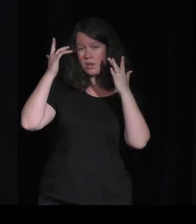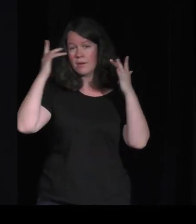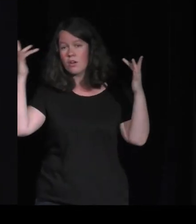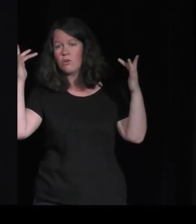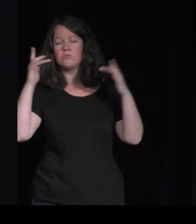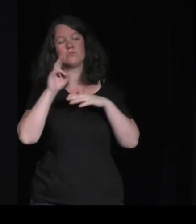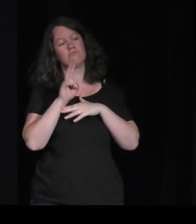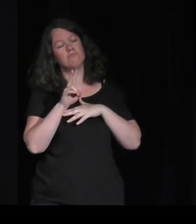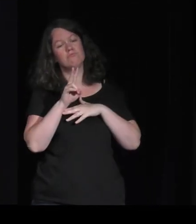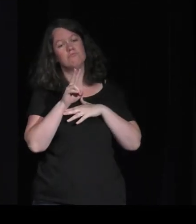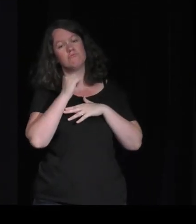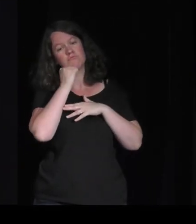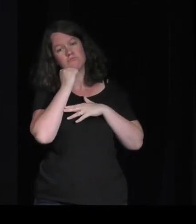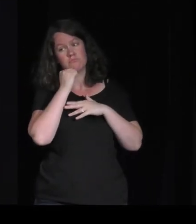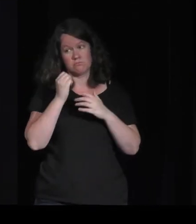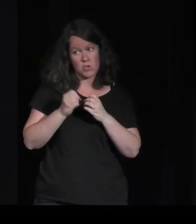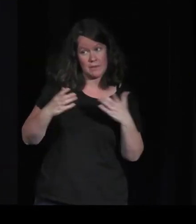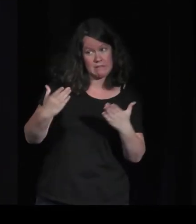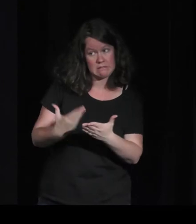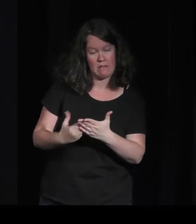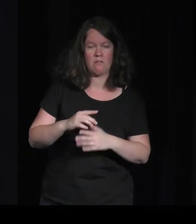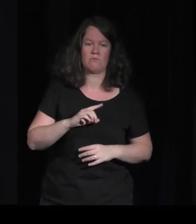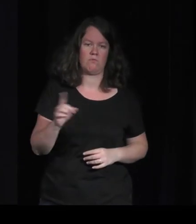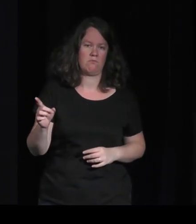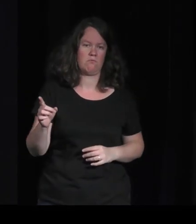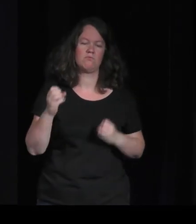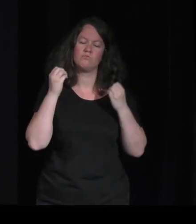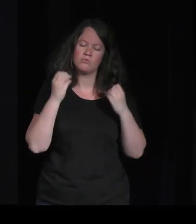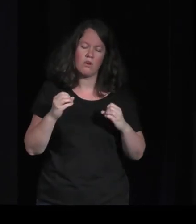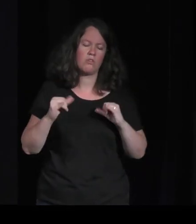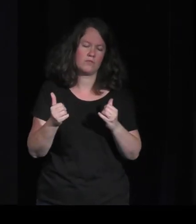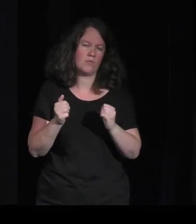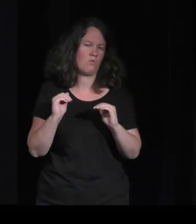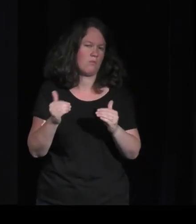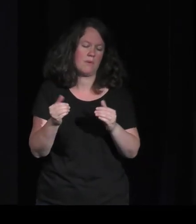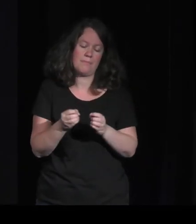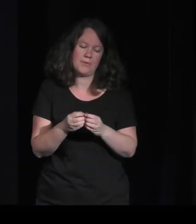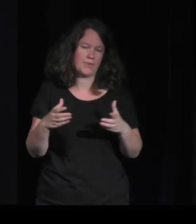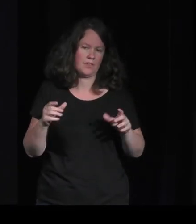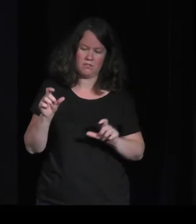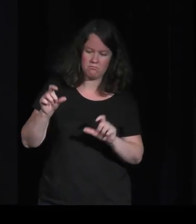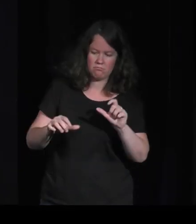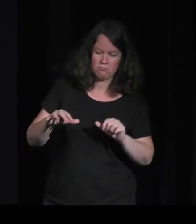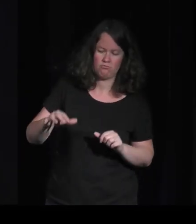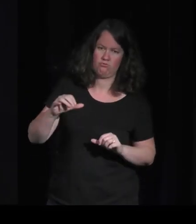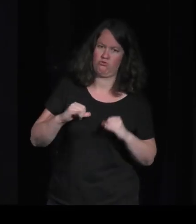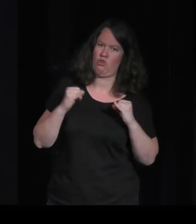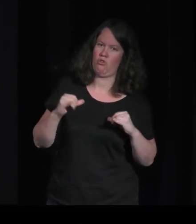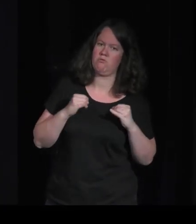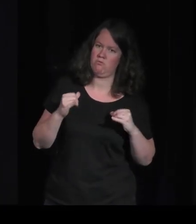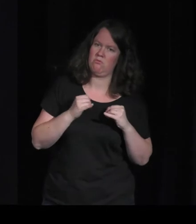décrivent leur expérience de jeu parce que quand même le cœur du jeu vidéo, ça reste quand même les jeunes autour de jeux